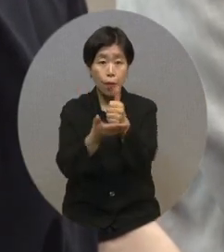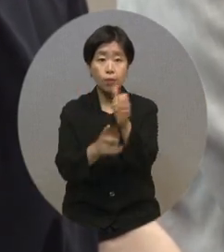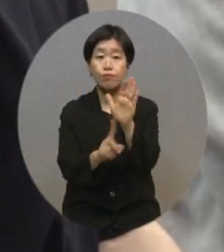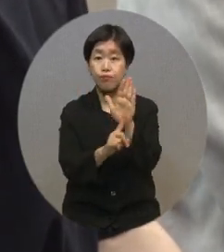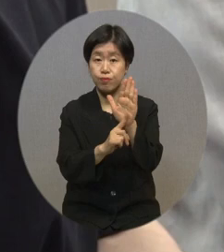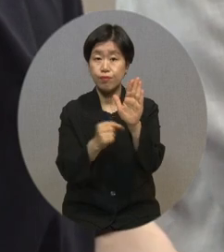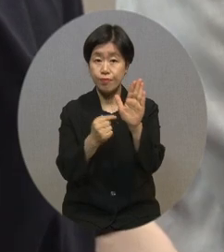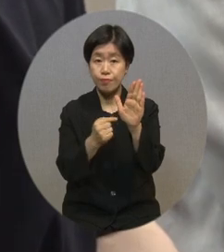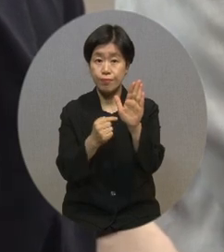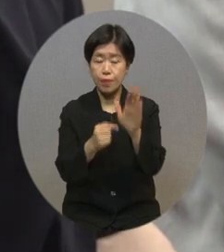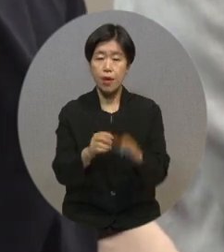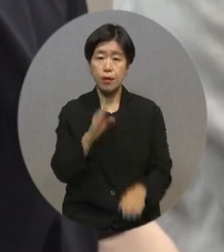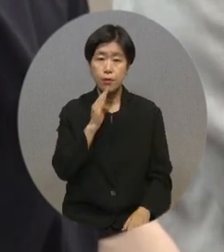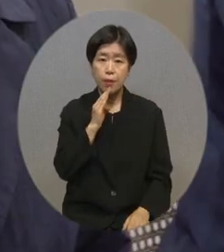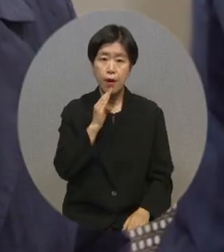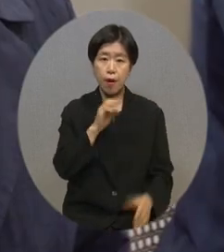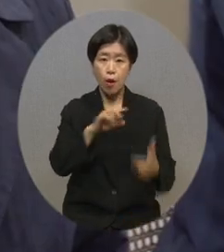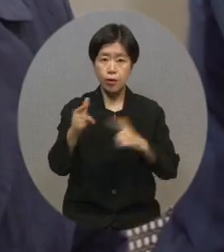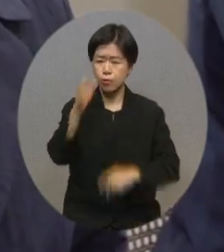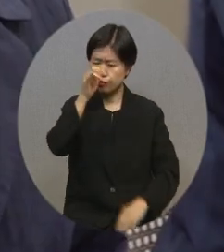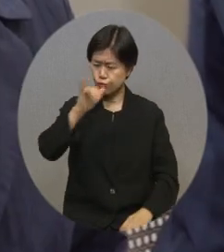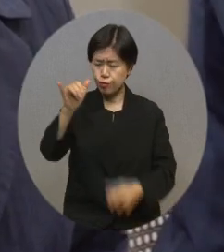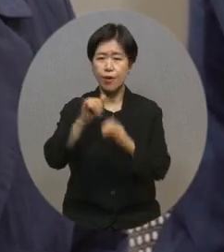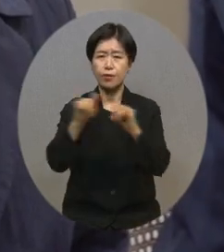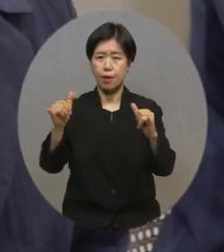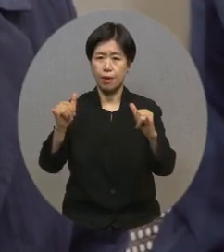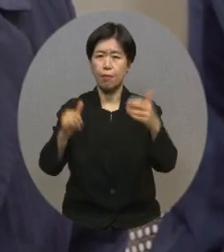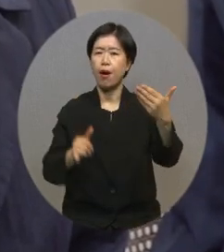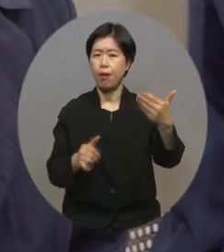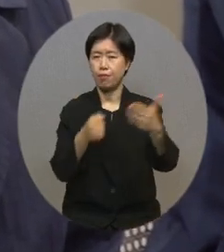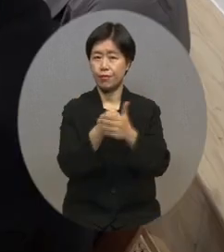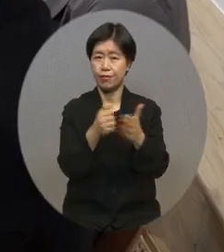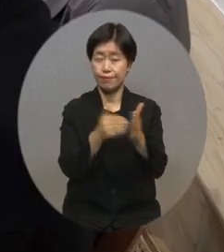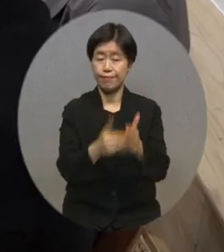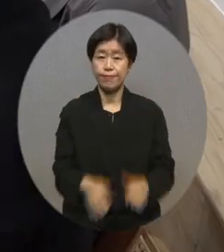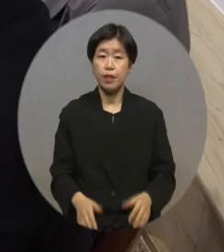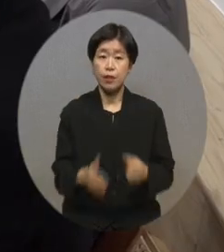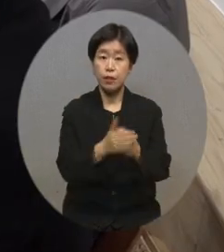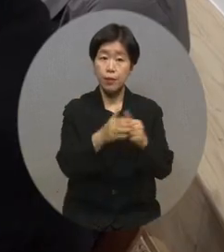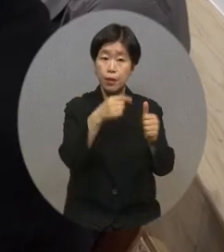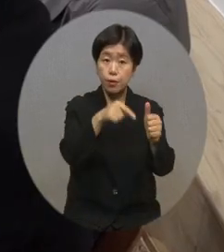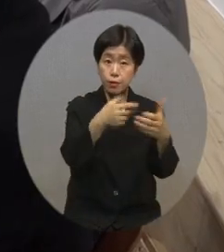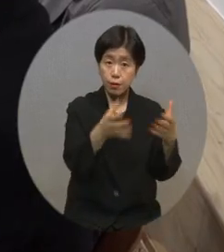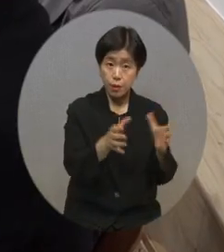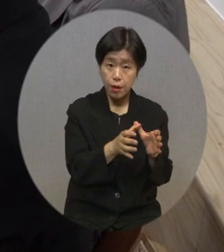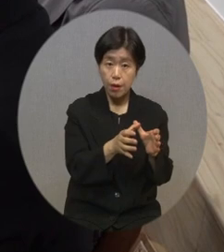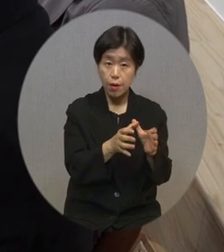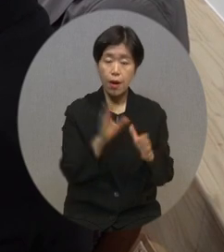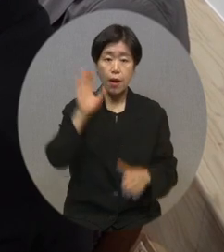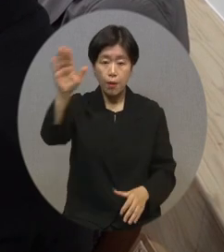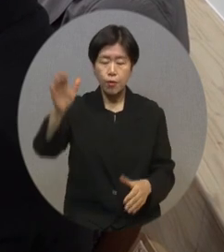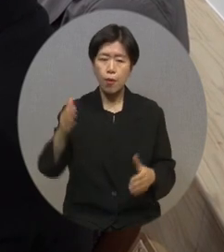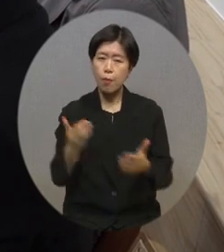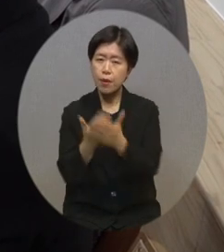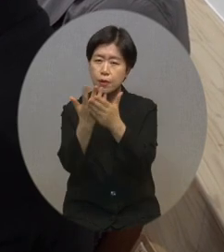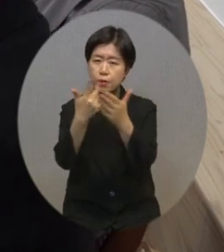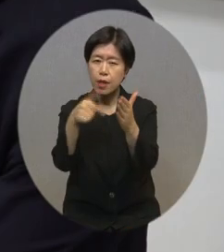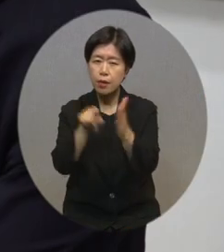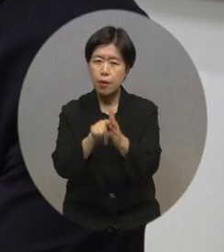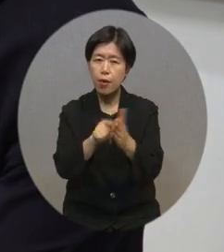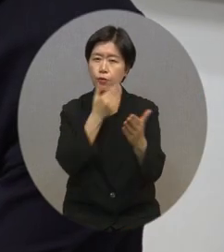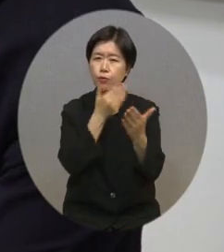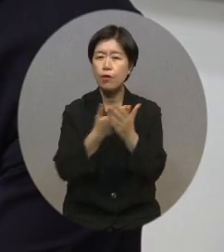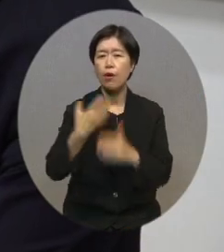남다른 두각을 보여주는 훌륭한 분들이라며 교육청과 지역사회의 교육협업에 가교 역할을 해줄 것을